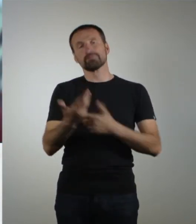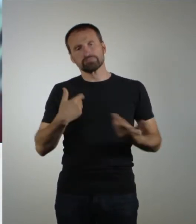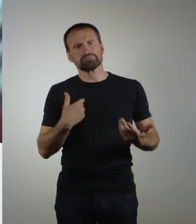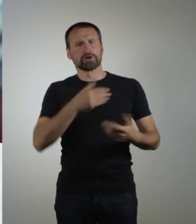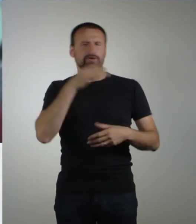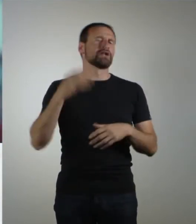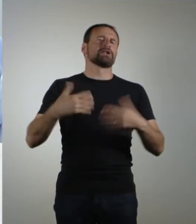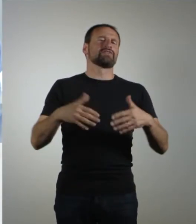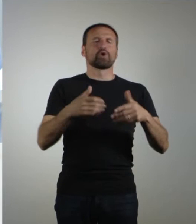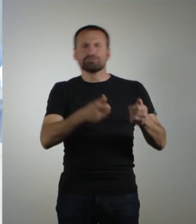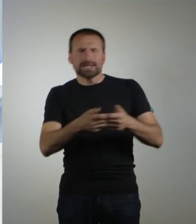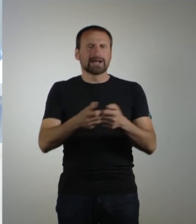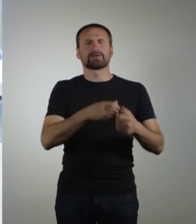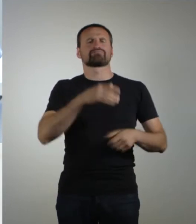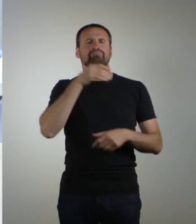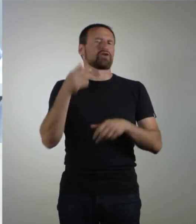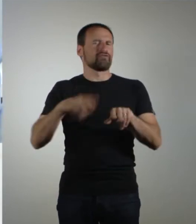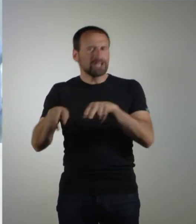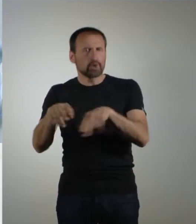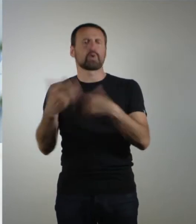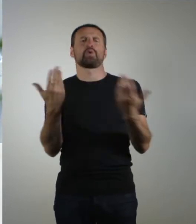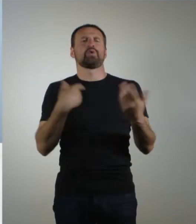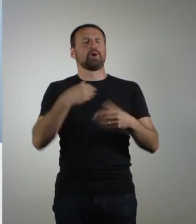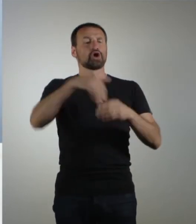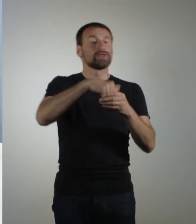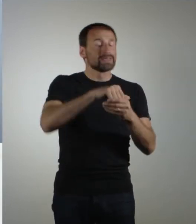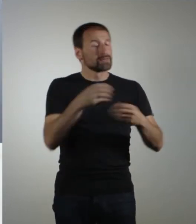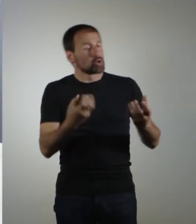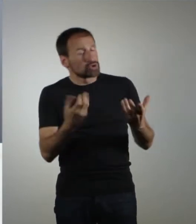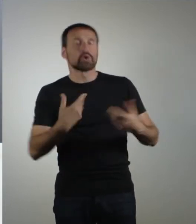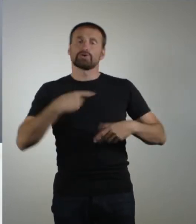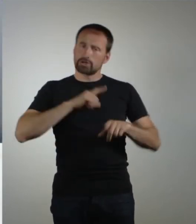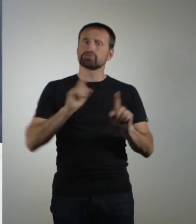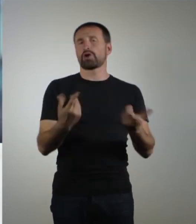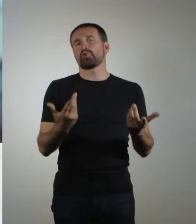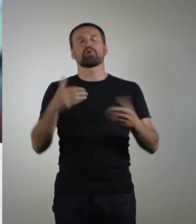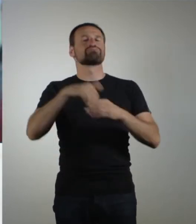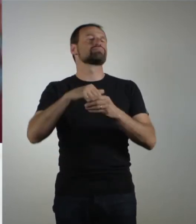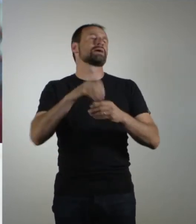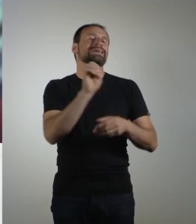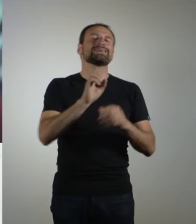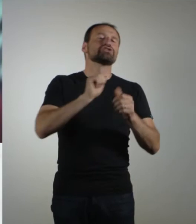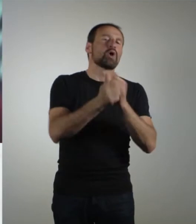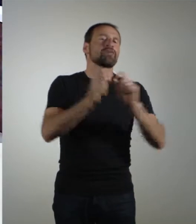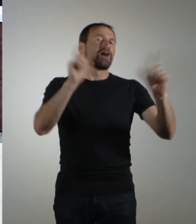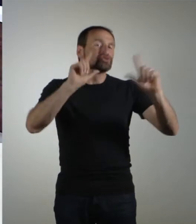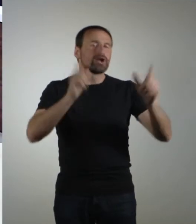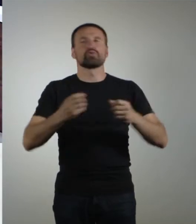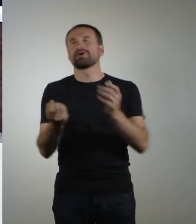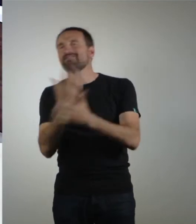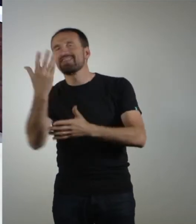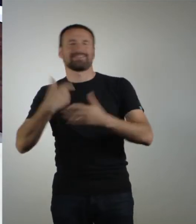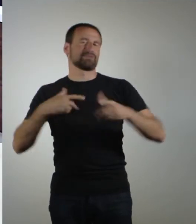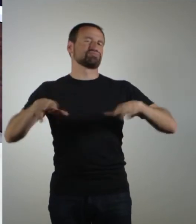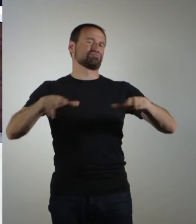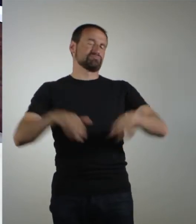Videospiele, drehen Videos, machen halt auch selber Content-Produktionen und, ja, betreuen halt E-Sport-Veranstaltungen und Events. Bevor wir weiterquatschen,